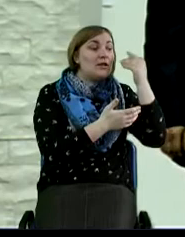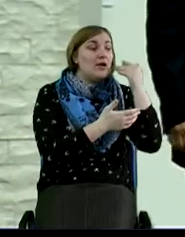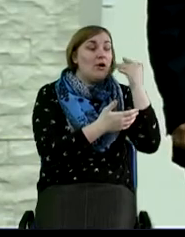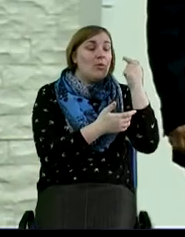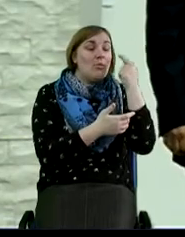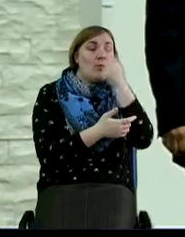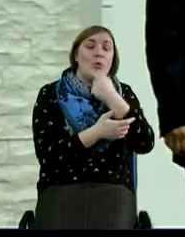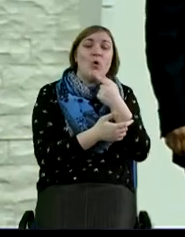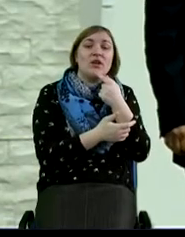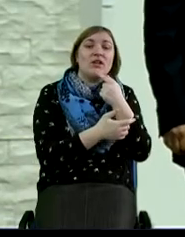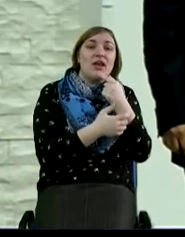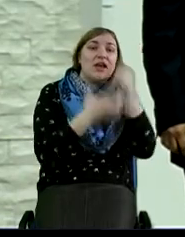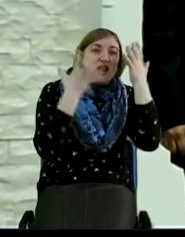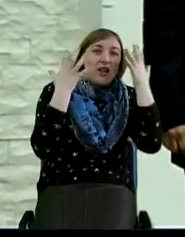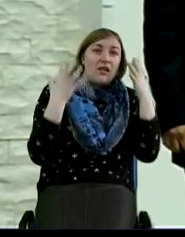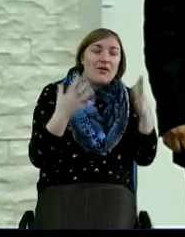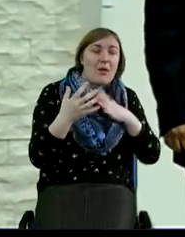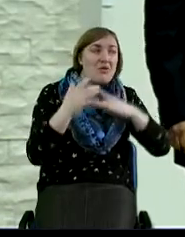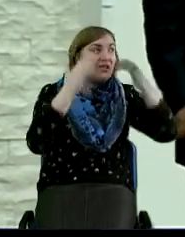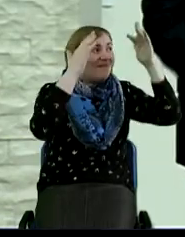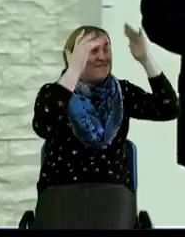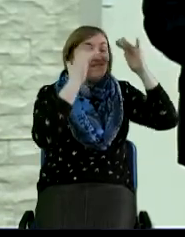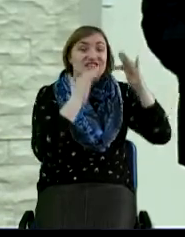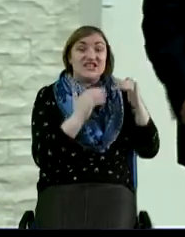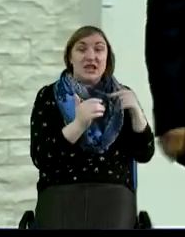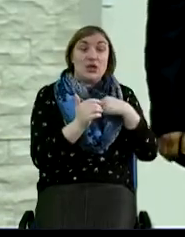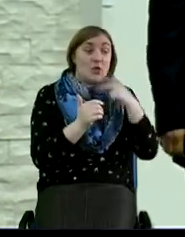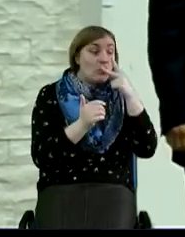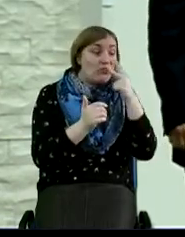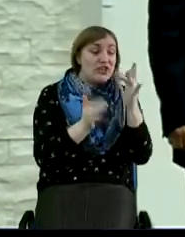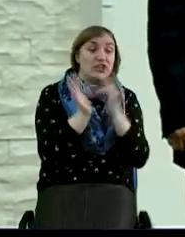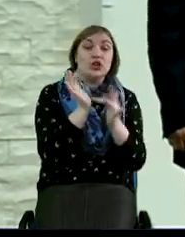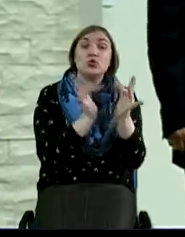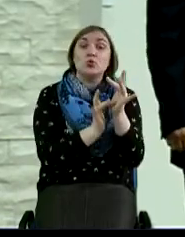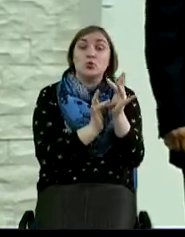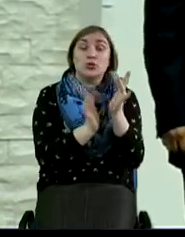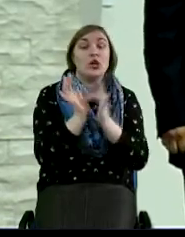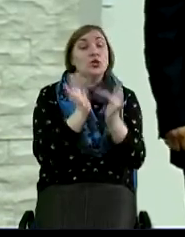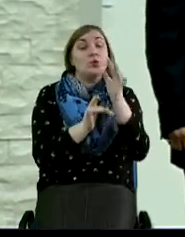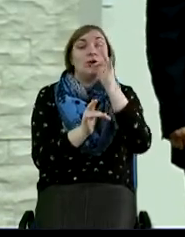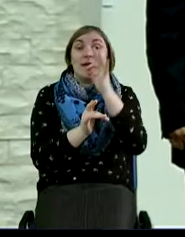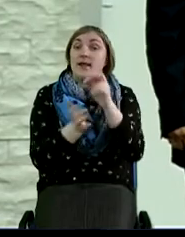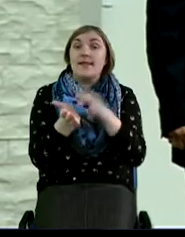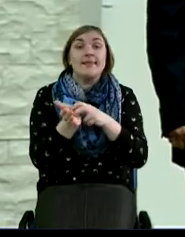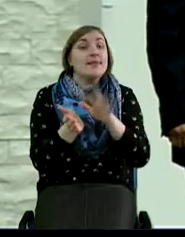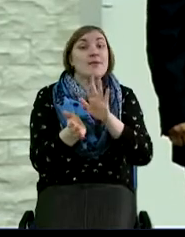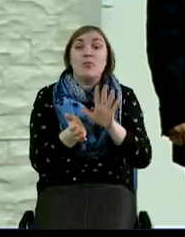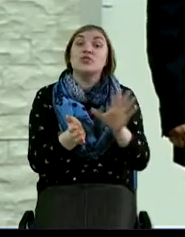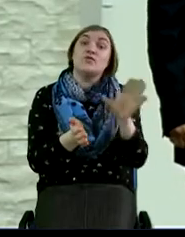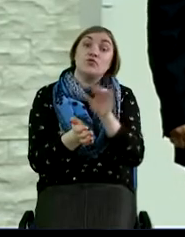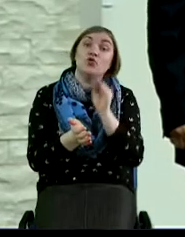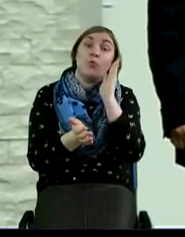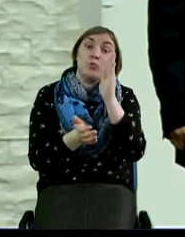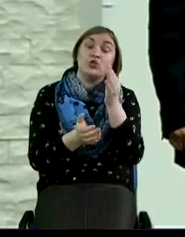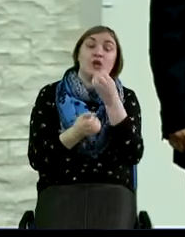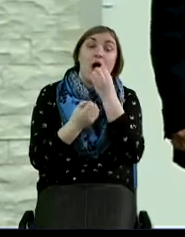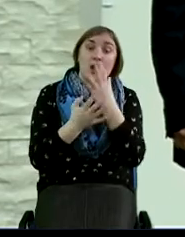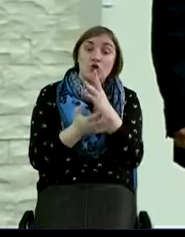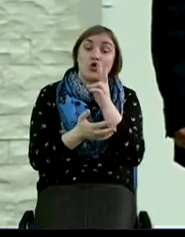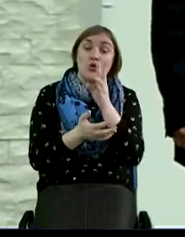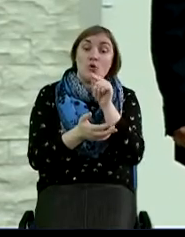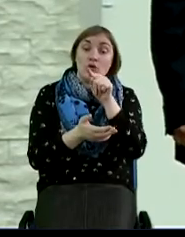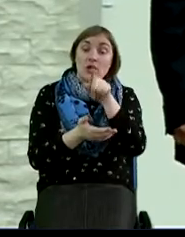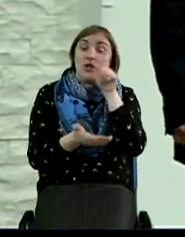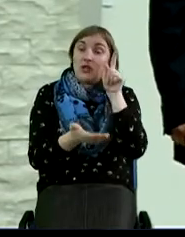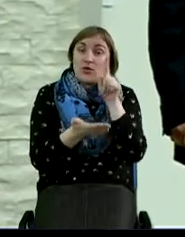возникло такое видение. Он увидел Иисуса, который сказал, не бойся, все будет хорошо, но ты должен последовать за мной.